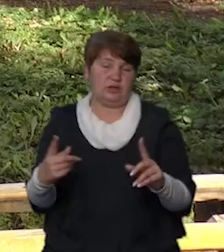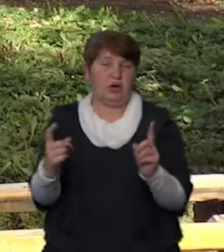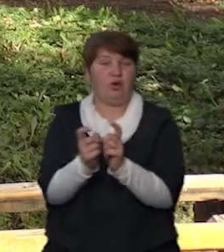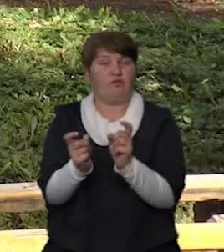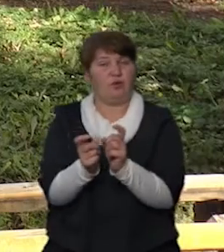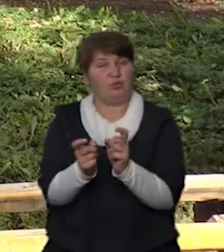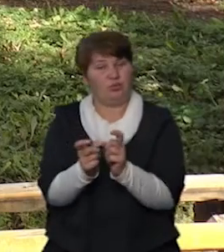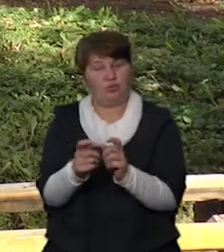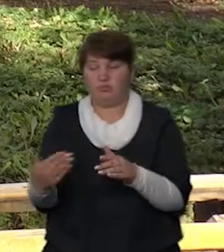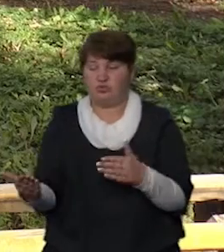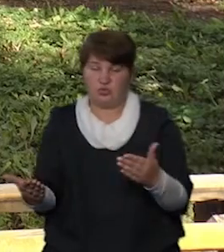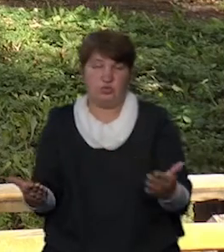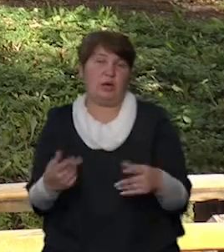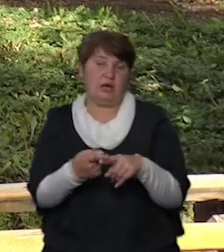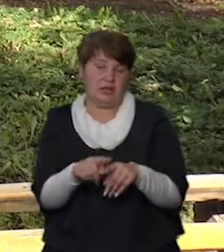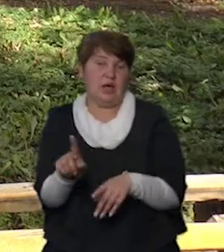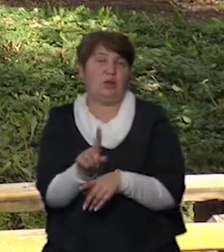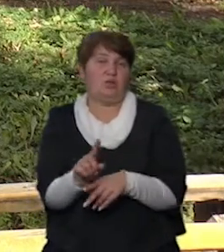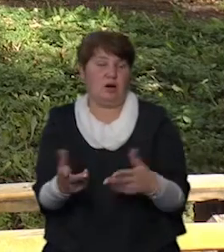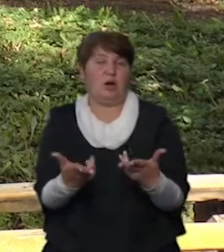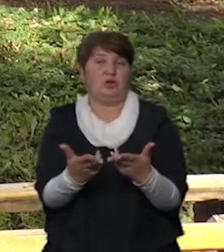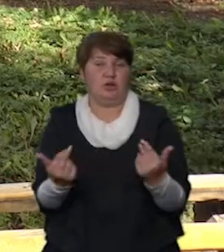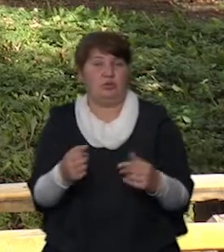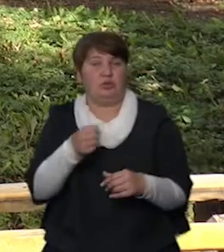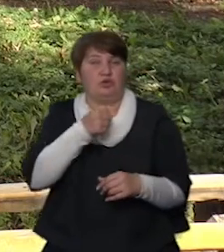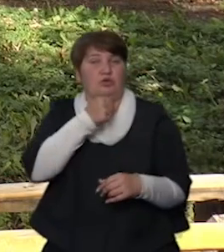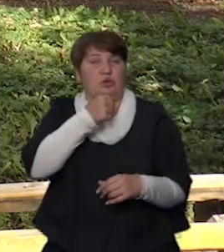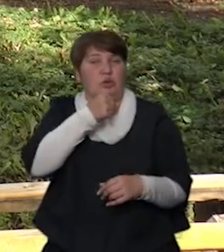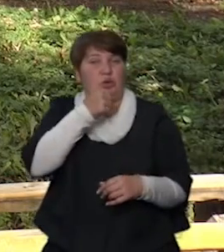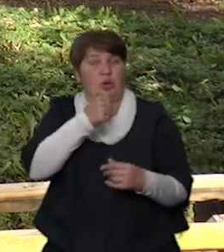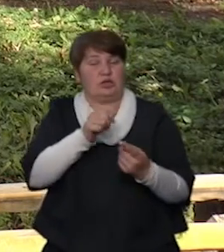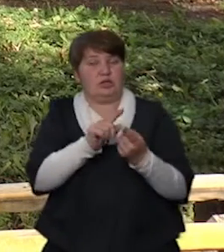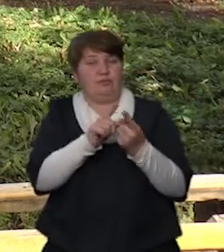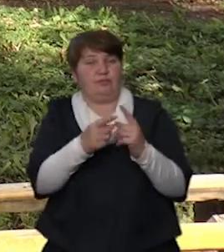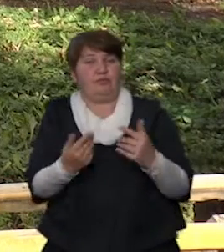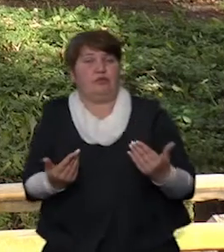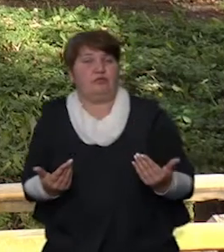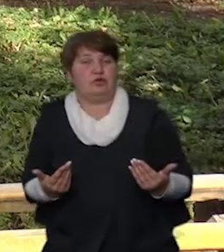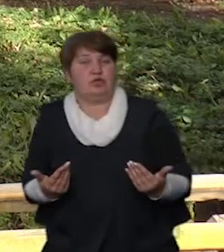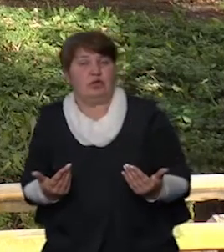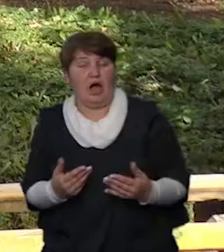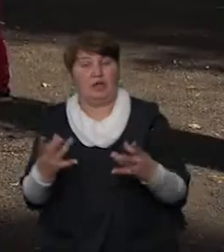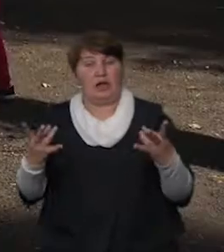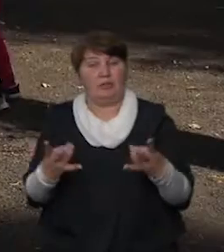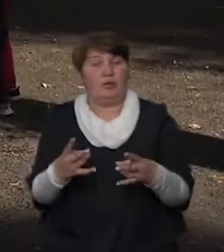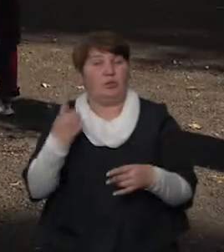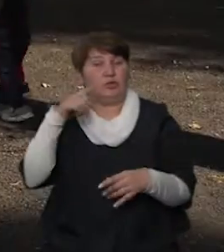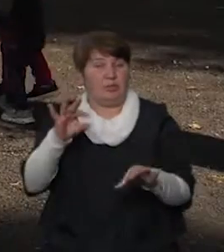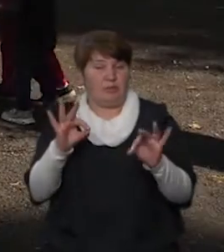собою. Це загалом нормально, тому що це є дорослішання, це є соціалізація, але потрібно вміти їх правильно вирішувати.